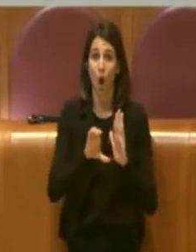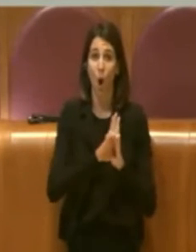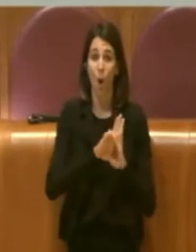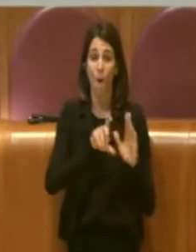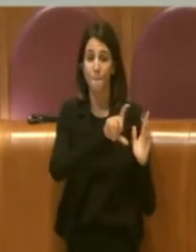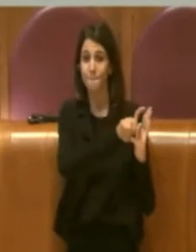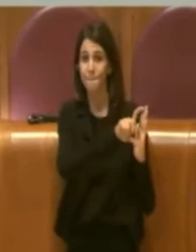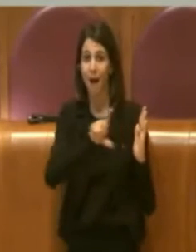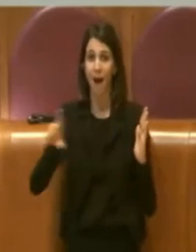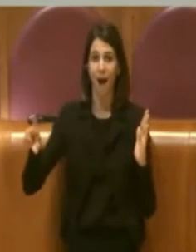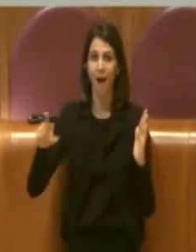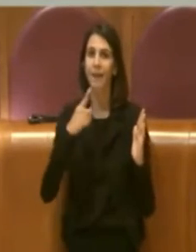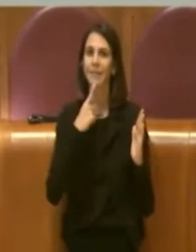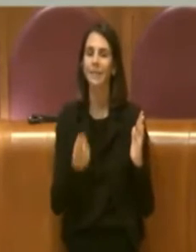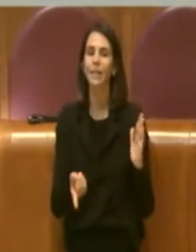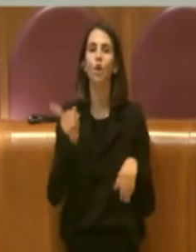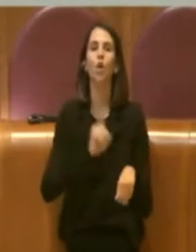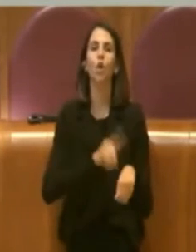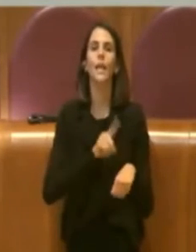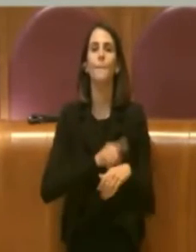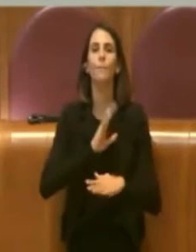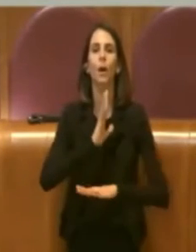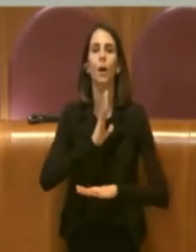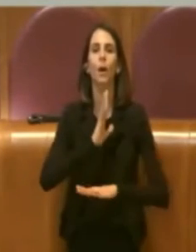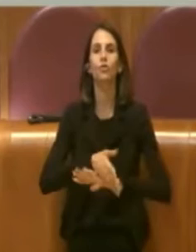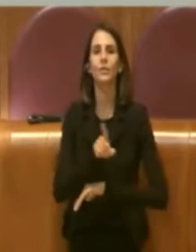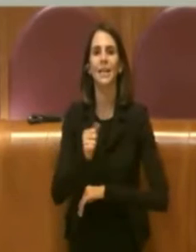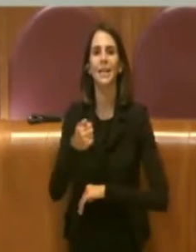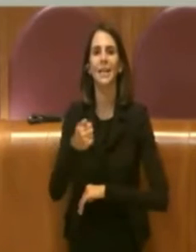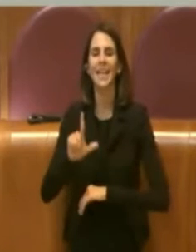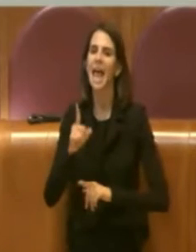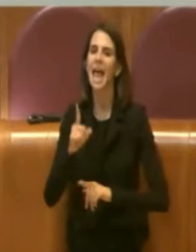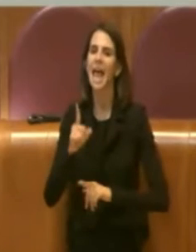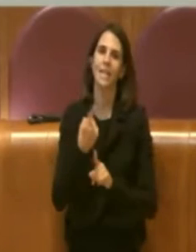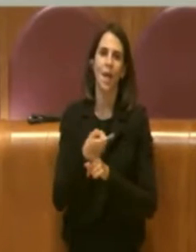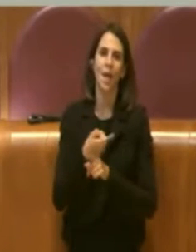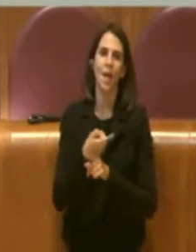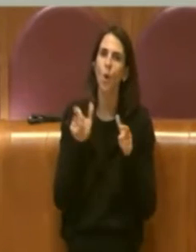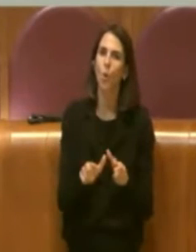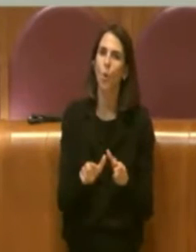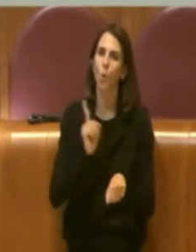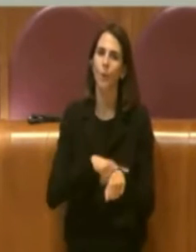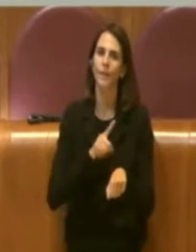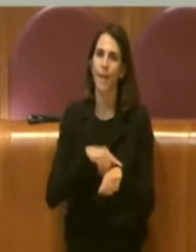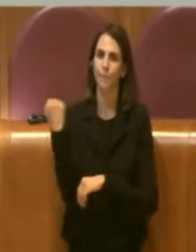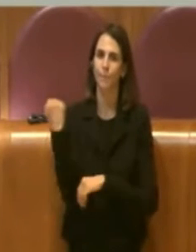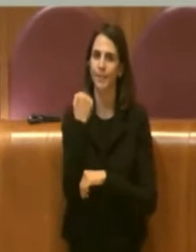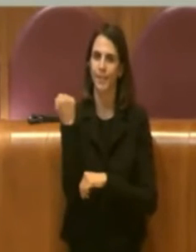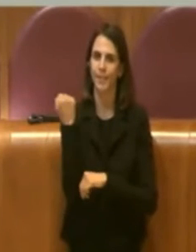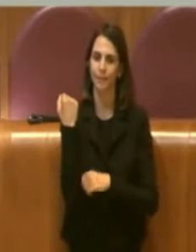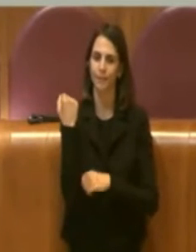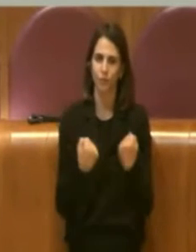tempo di accesso alla ZATL deve essere ovviamente limitato all'espletamento del servizio